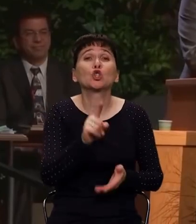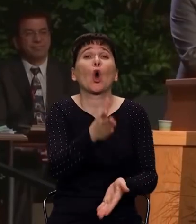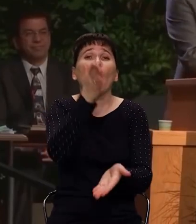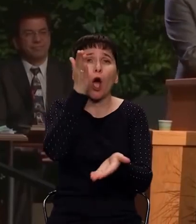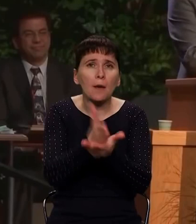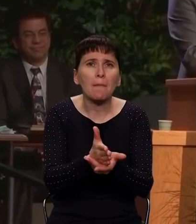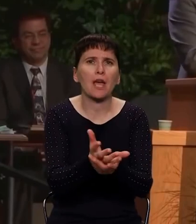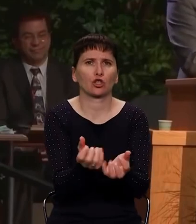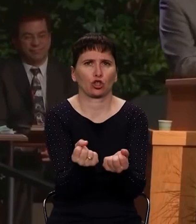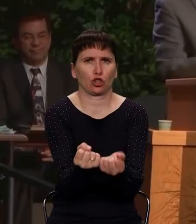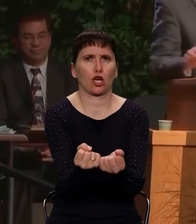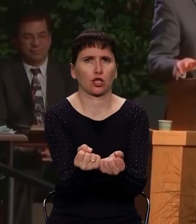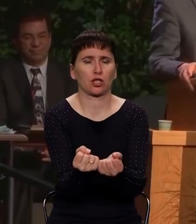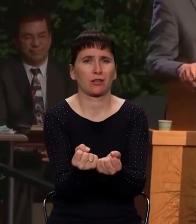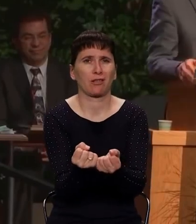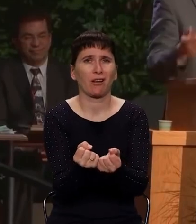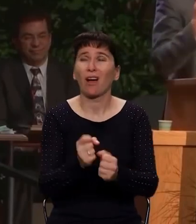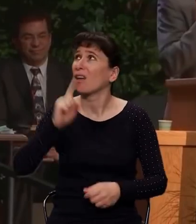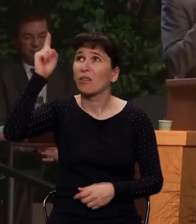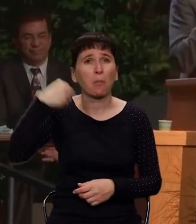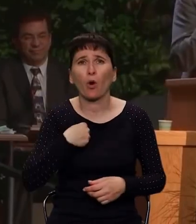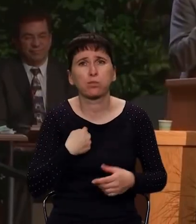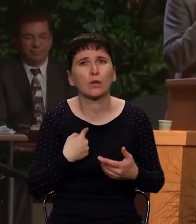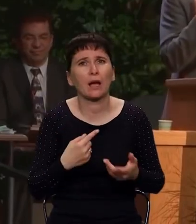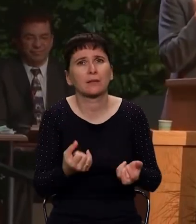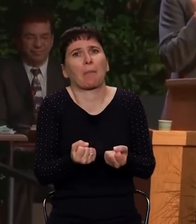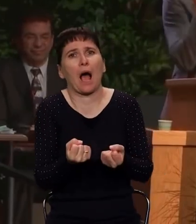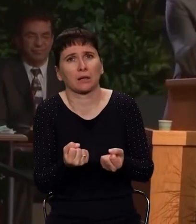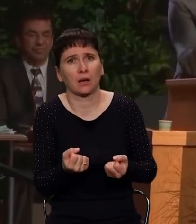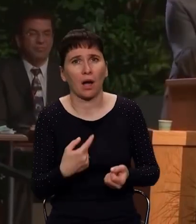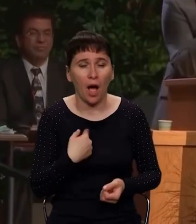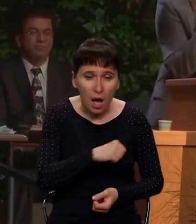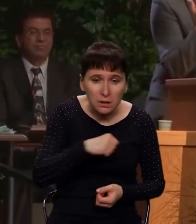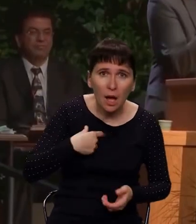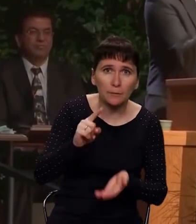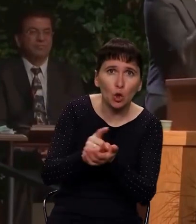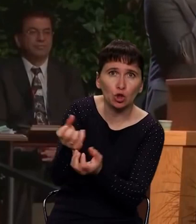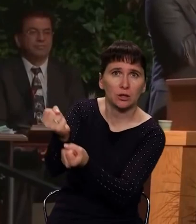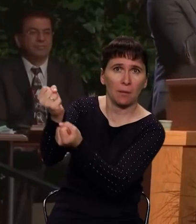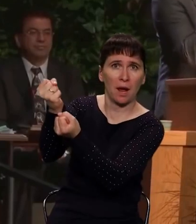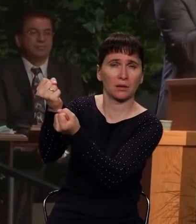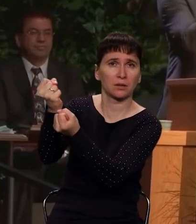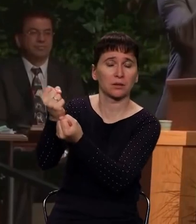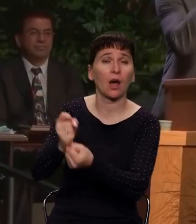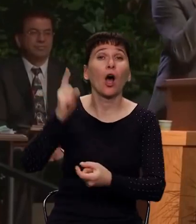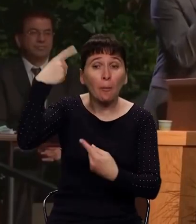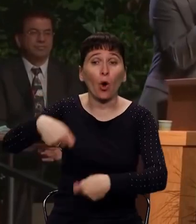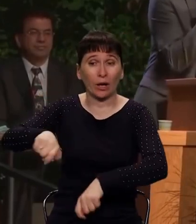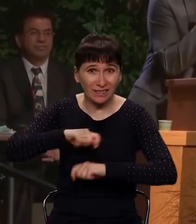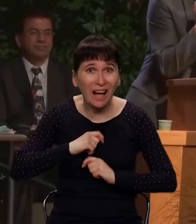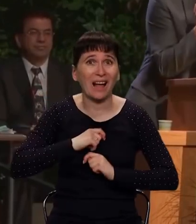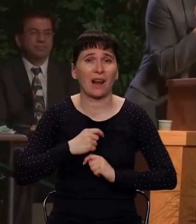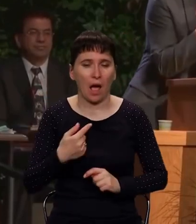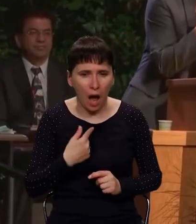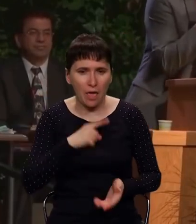держите. Бог не будет за нас держать. Он нас просит об этом. То, что мы имеем, то, что Он нам дал, то, что Он нам верил,